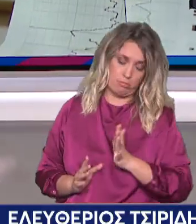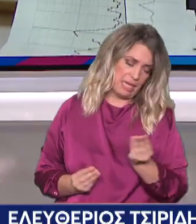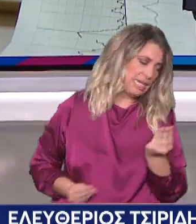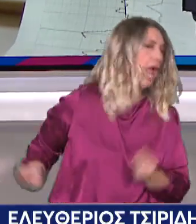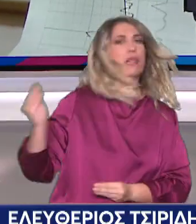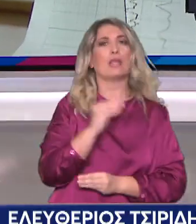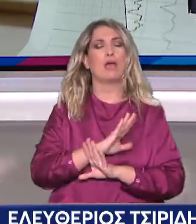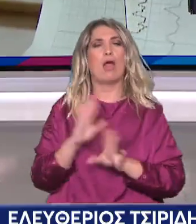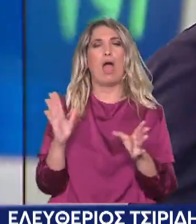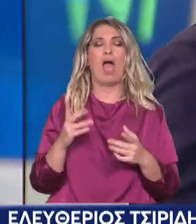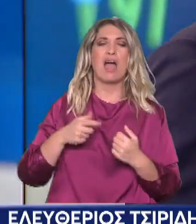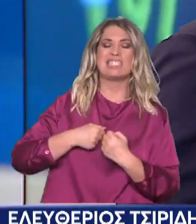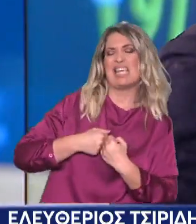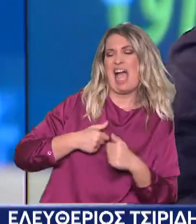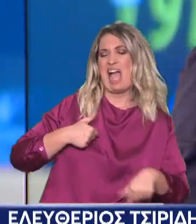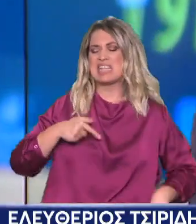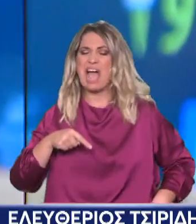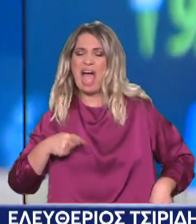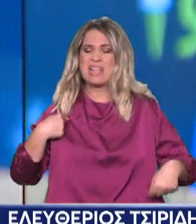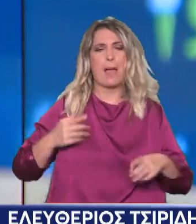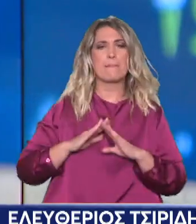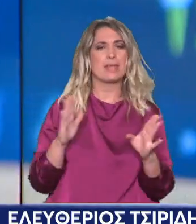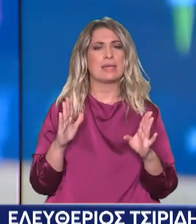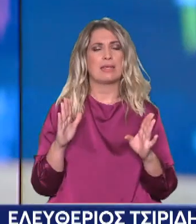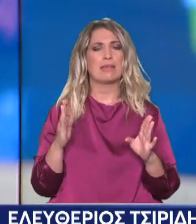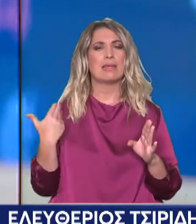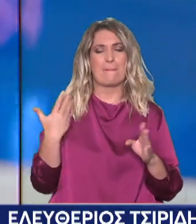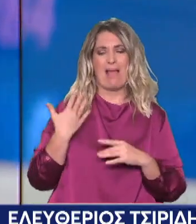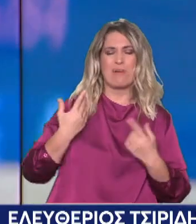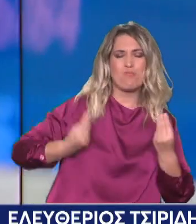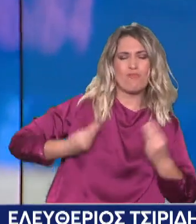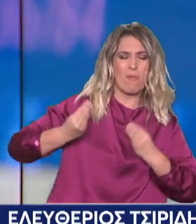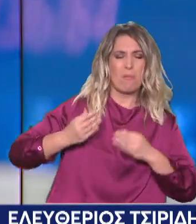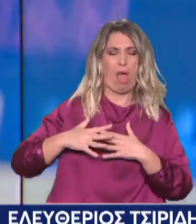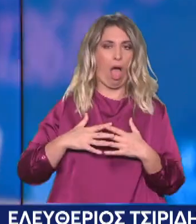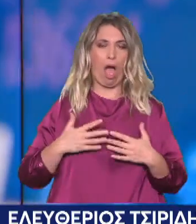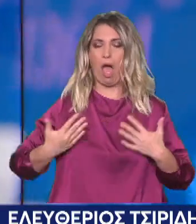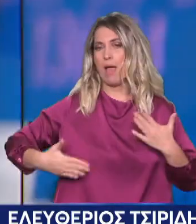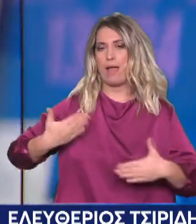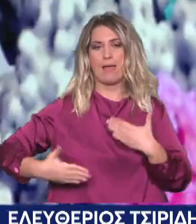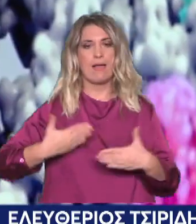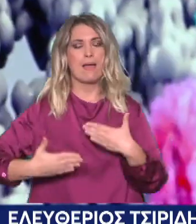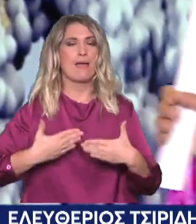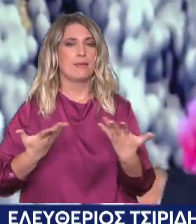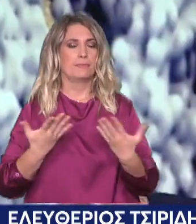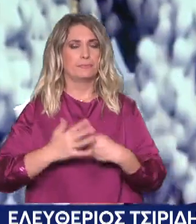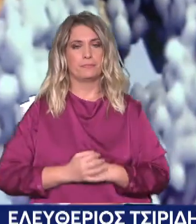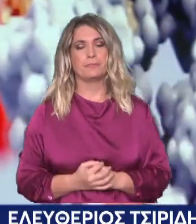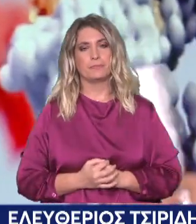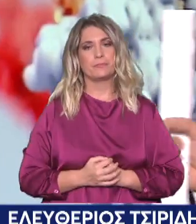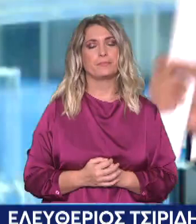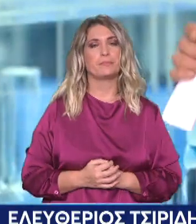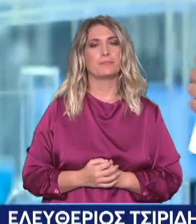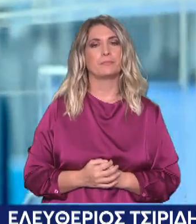όπως θα ήθελε η άρθρωσή του, όπως έμαθε να λειτουργεί. Ξέρετε, νομίζω, κύριε Τσιρίδη, το λέω για να κλείσουμε, η γενιά σας,